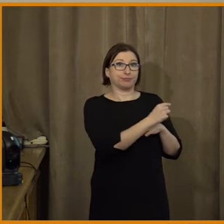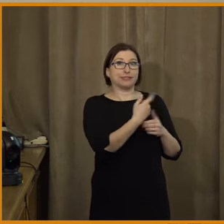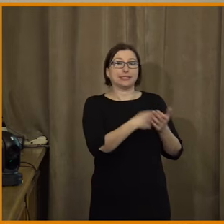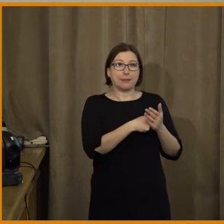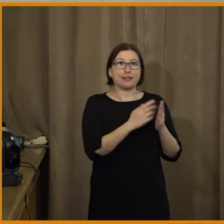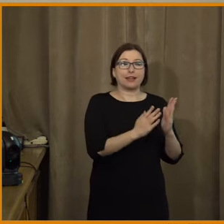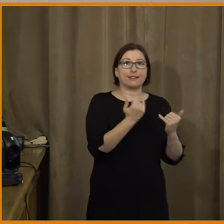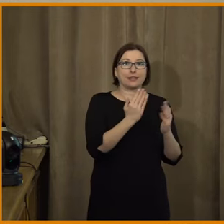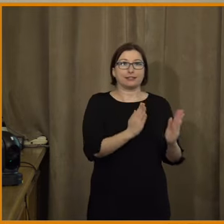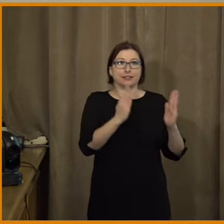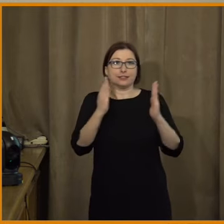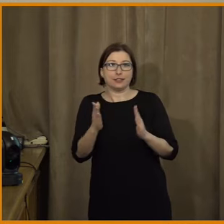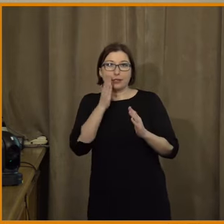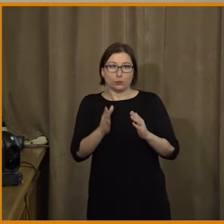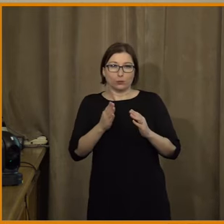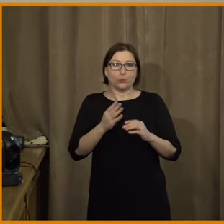budeme o něco díl.